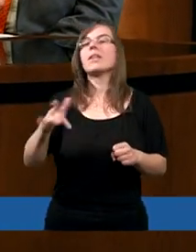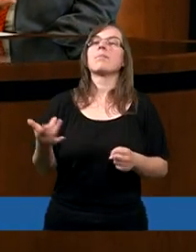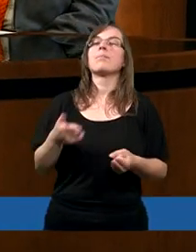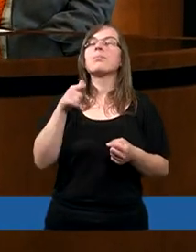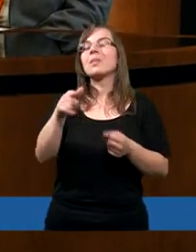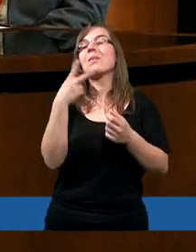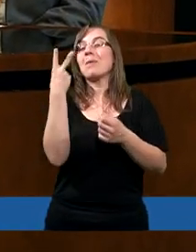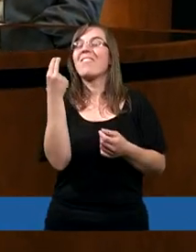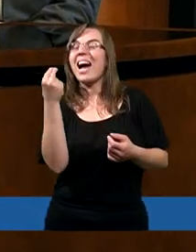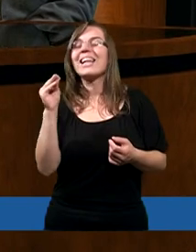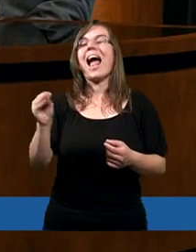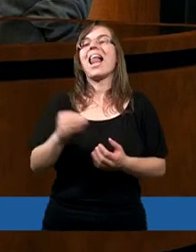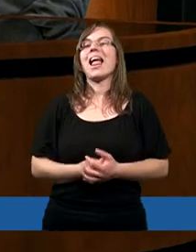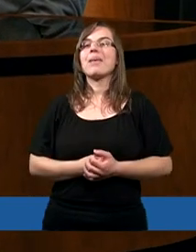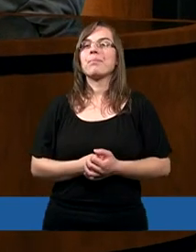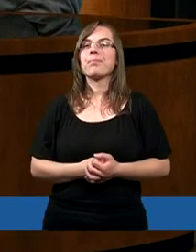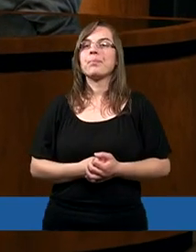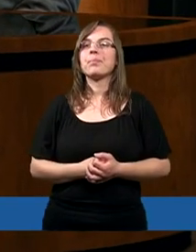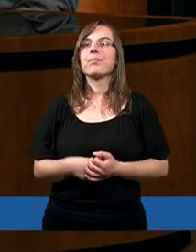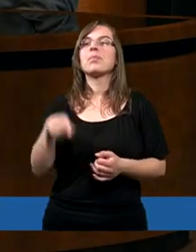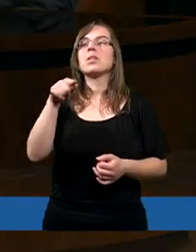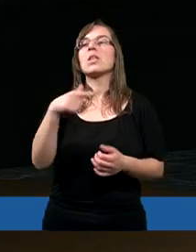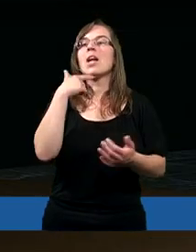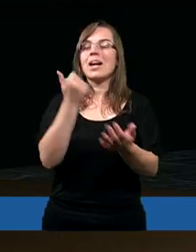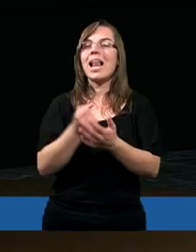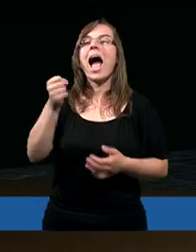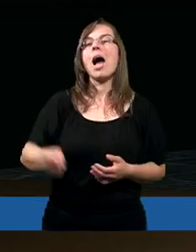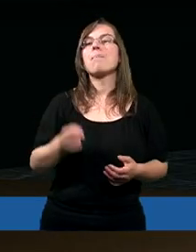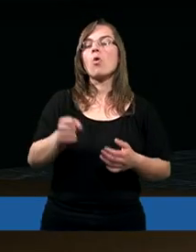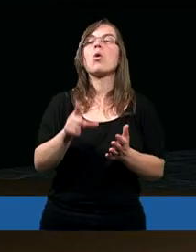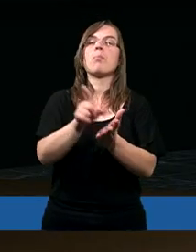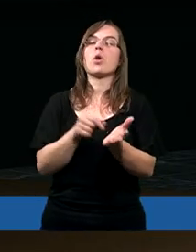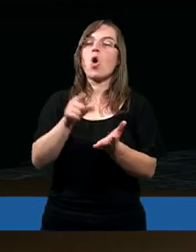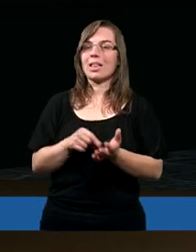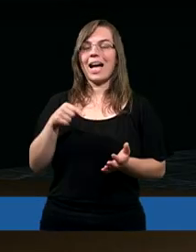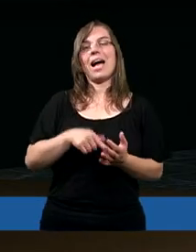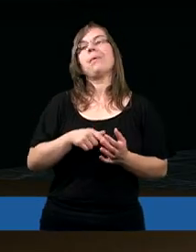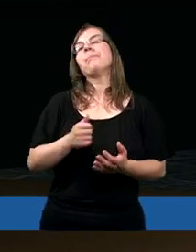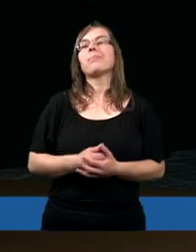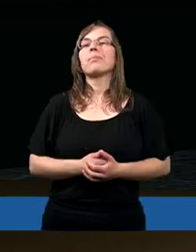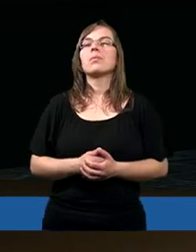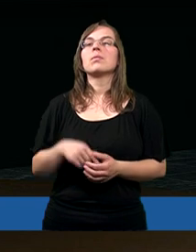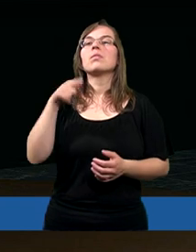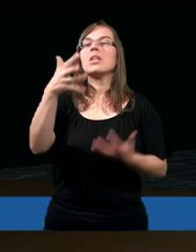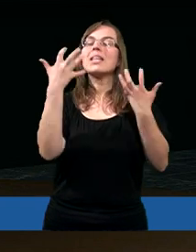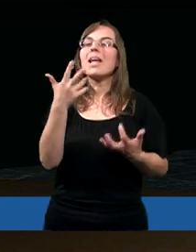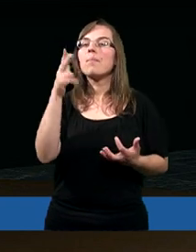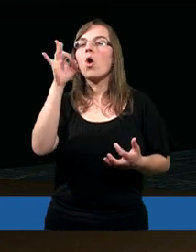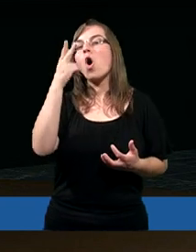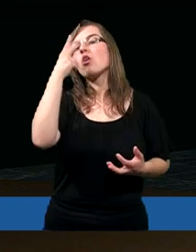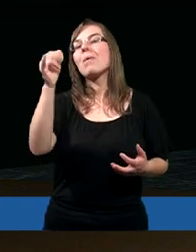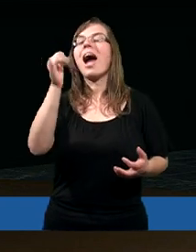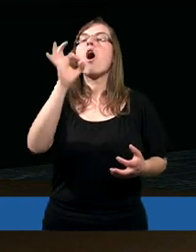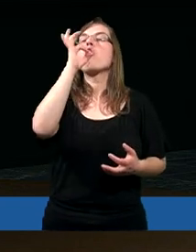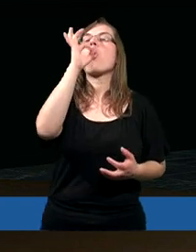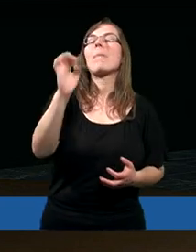w tym kwartale, w listach apostoła Piotra, chcemy go zobaczyć jako